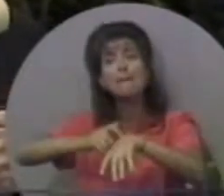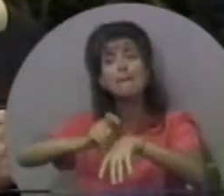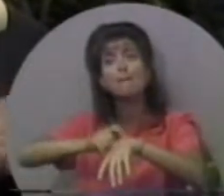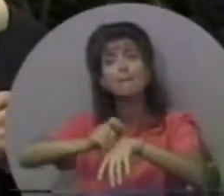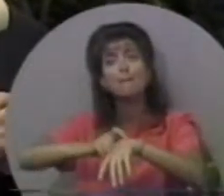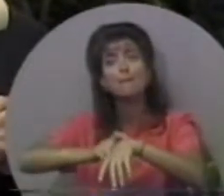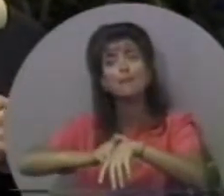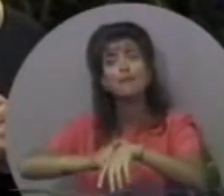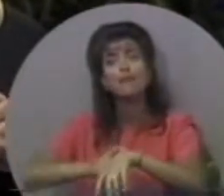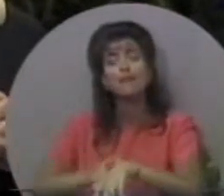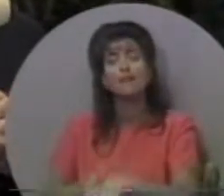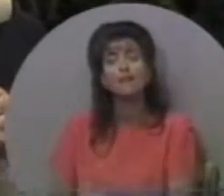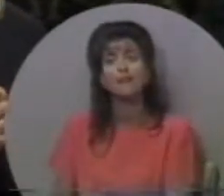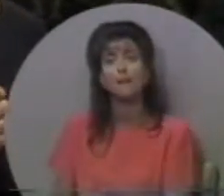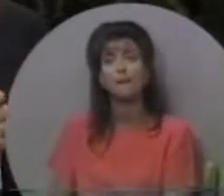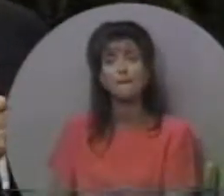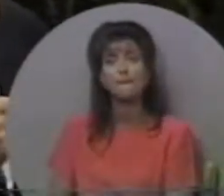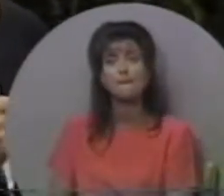позачасовий.